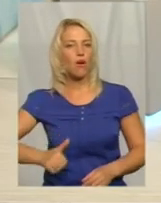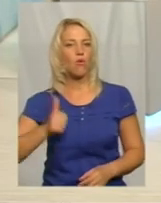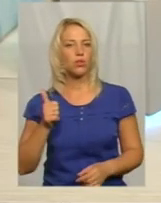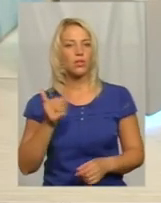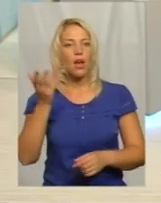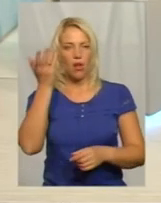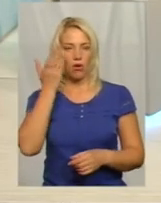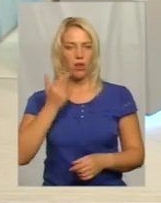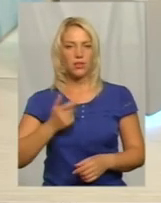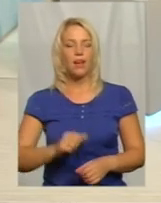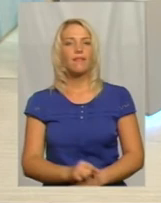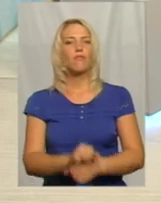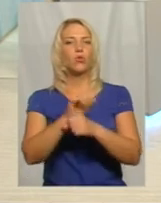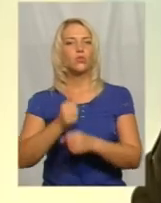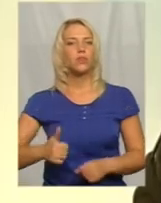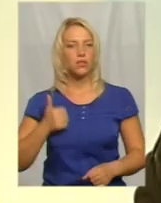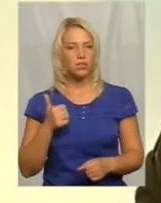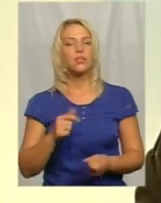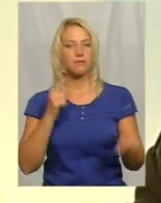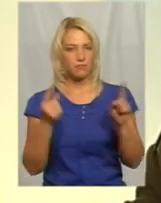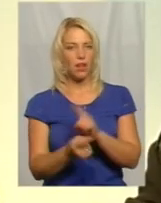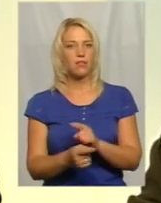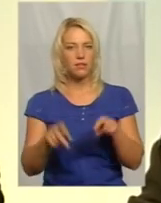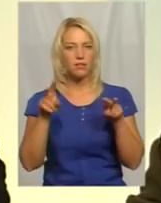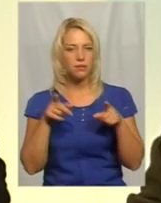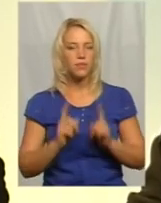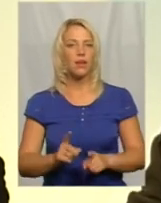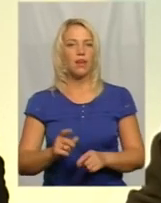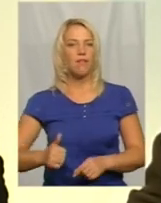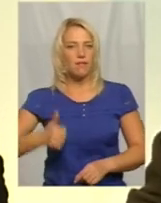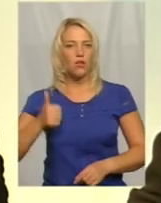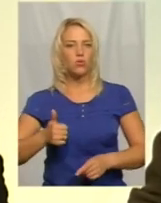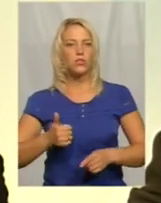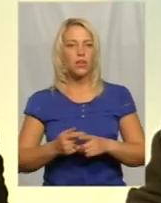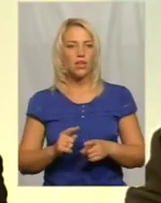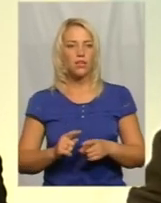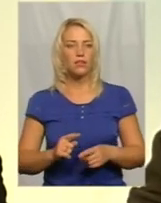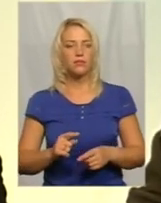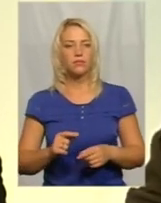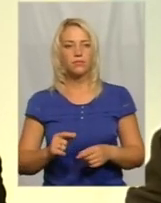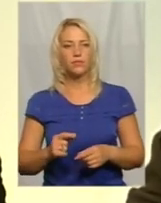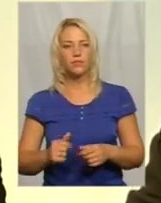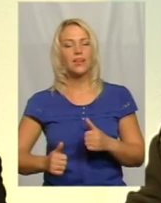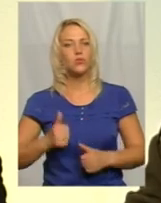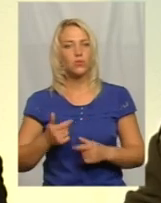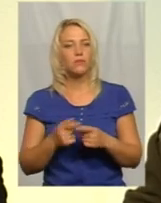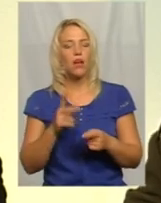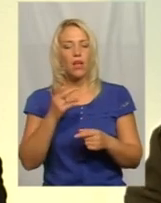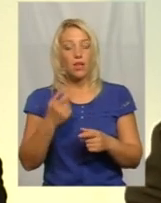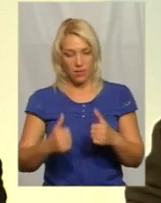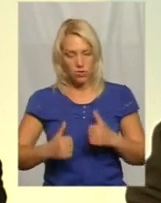революція достоинства станет революцією достоинства. Коли в людях проснеться достоинства, которые тяжело купити